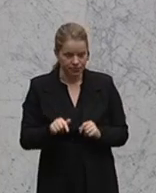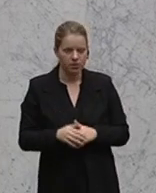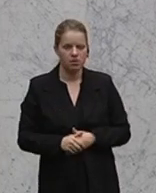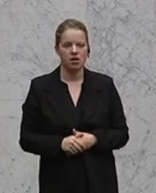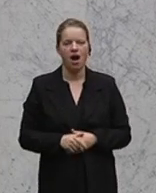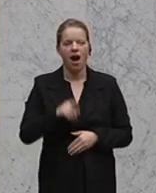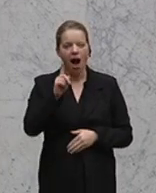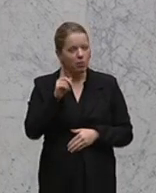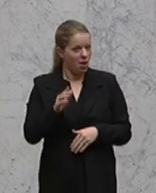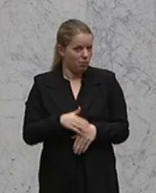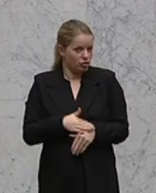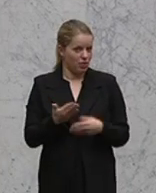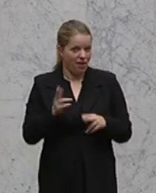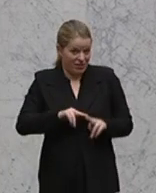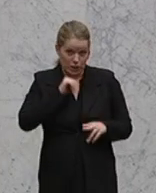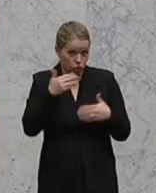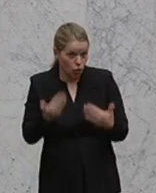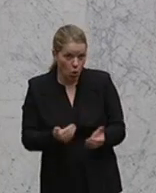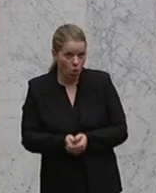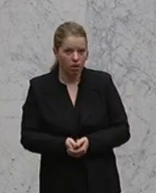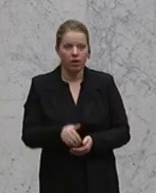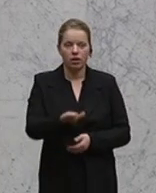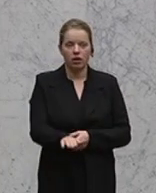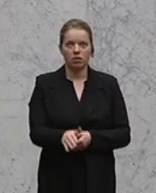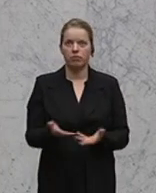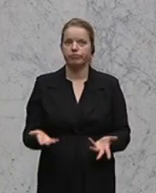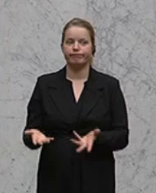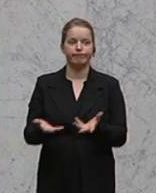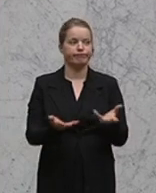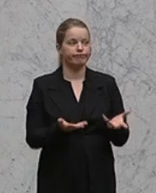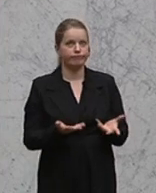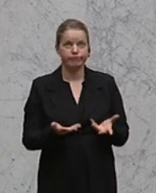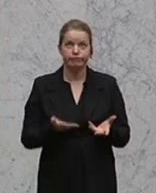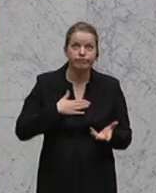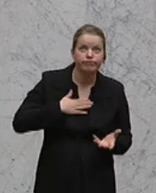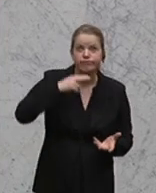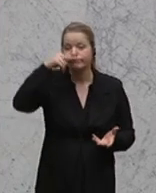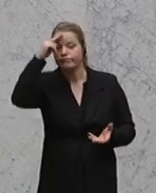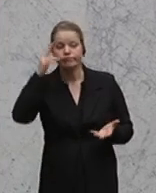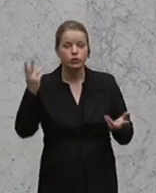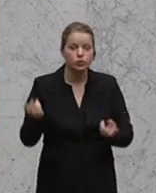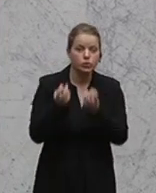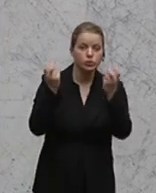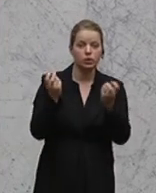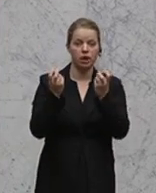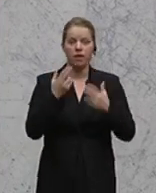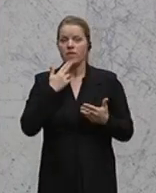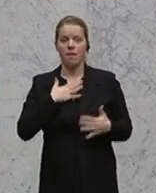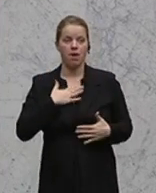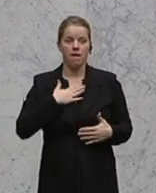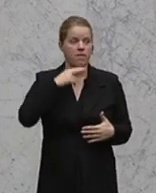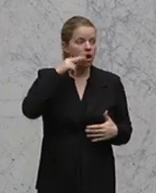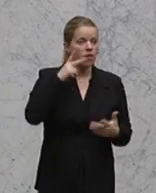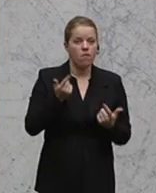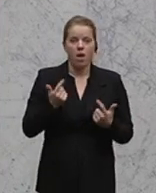Aber wenn das nicht so wäre, hat dieses Kind nicht einmal die Chance, jemals über ein Register, über irgendetwas zu erfahren, wer ist mein Vater und